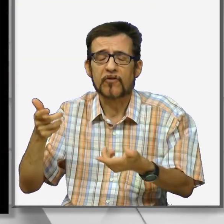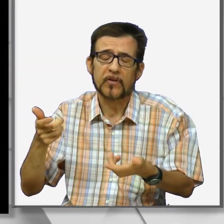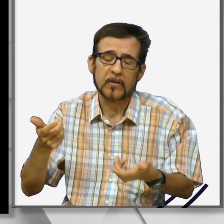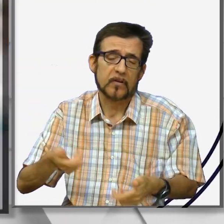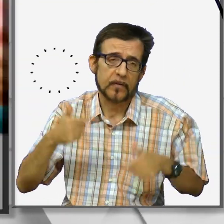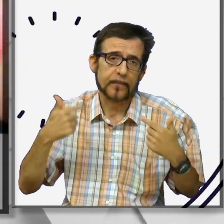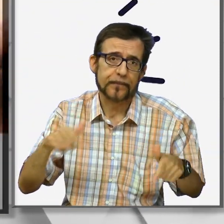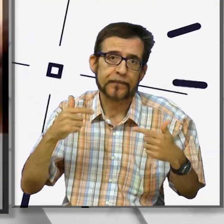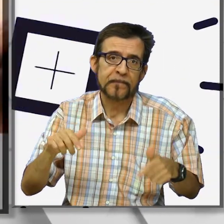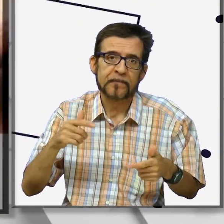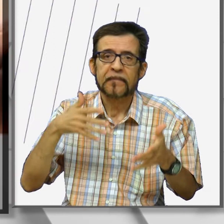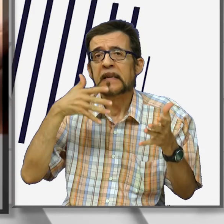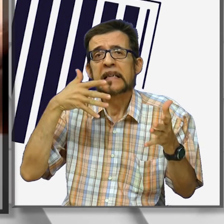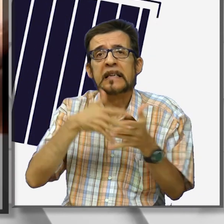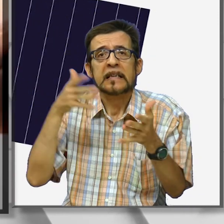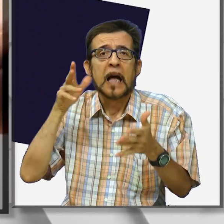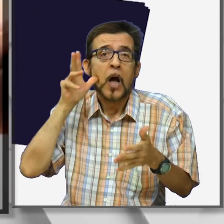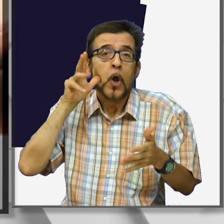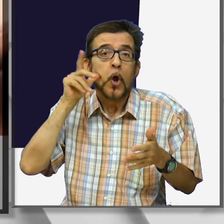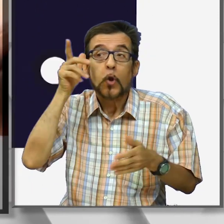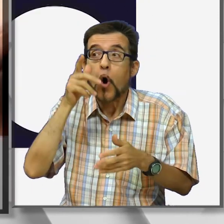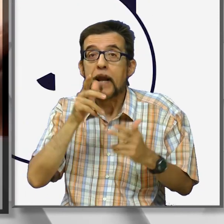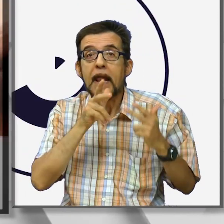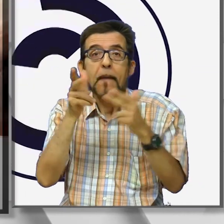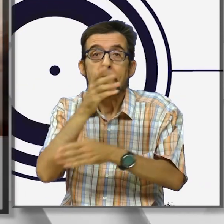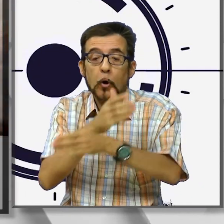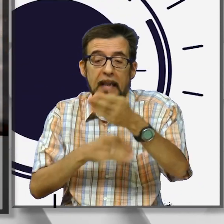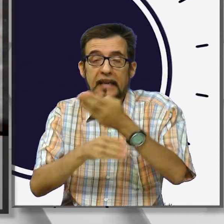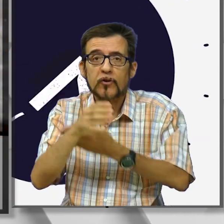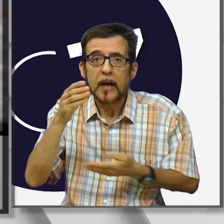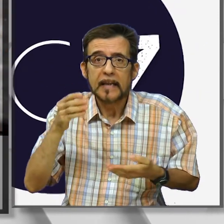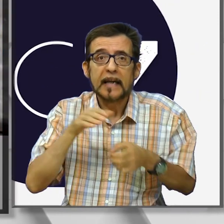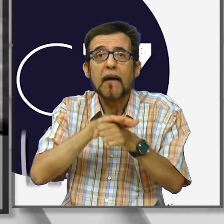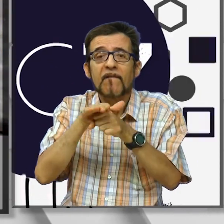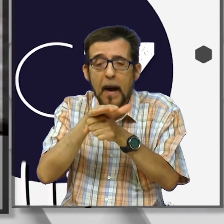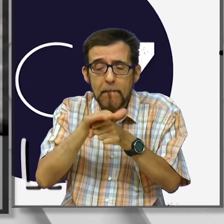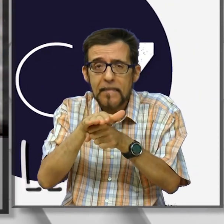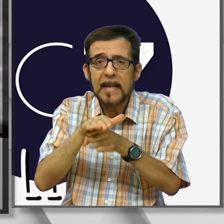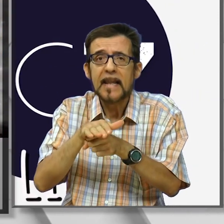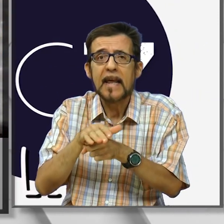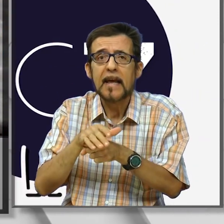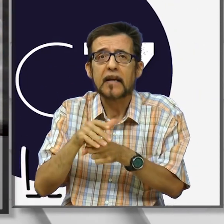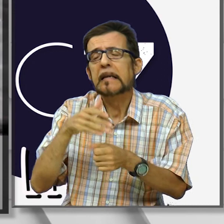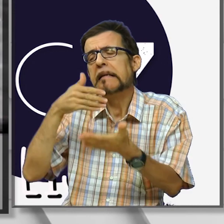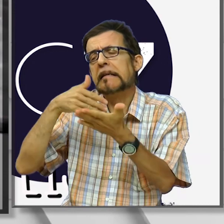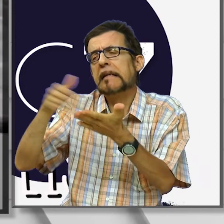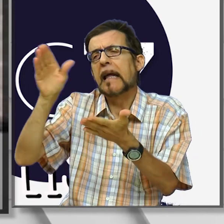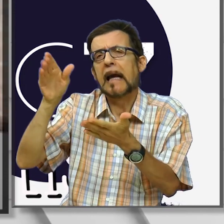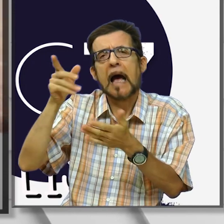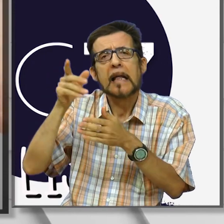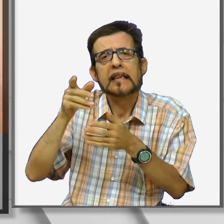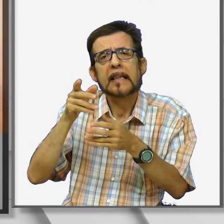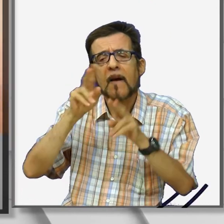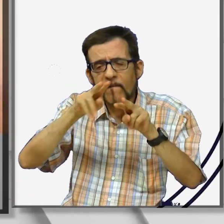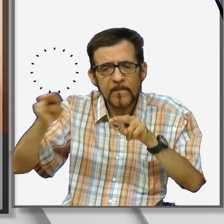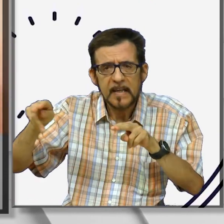in modo si aggiunge il disagio delle donne portatrici di handicap e delle loro famiglie, alle quali sono state negate, a causa del Covid, le visite